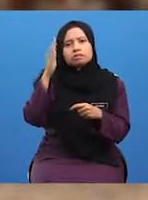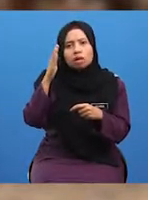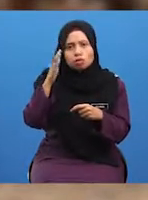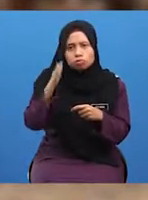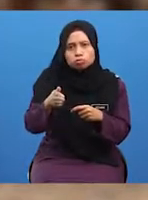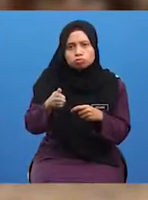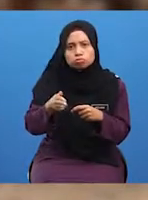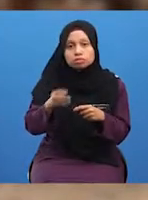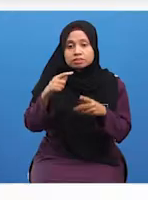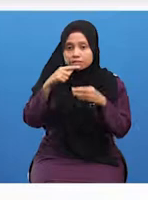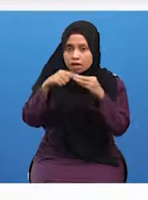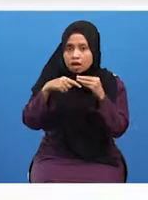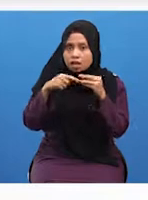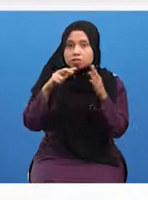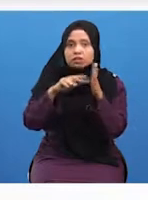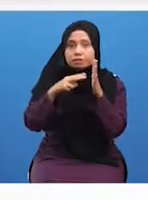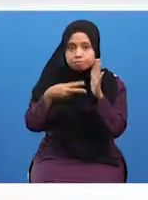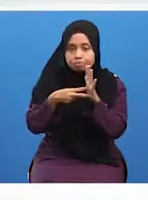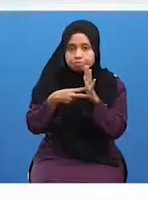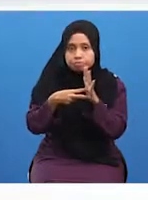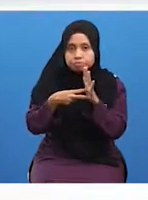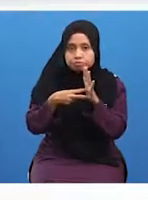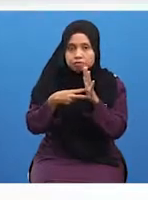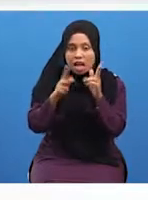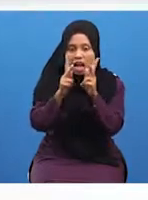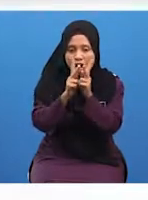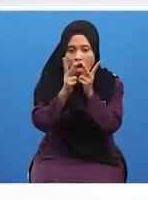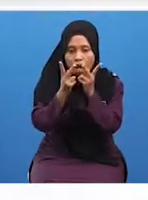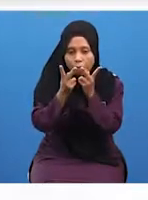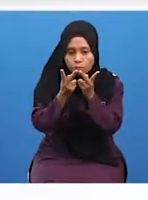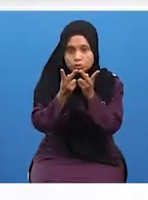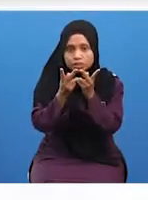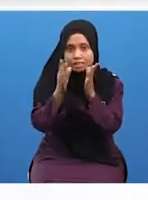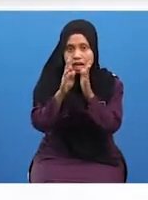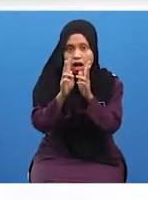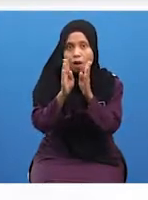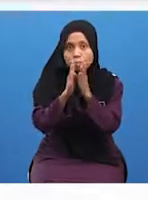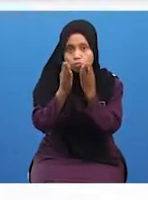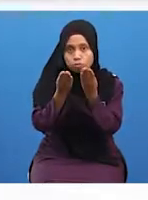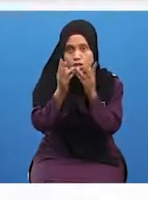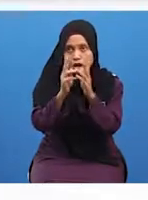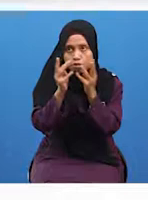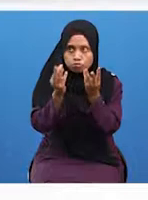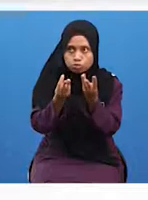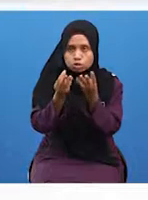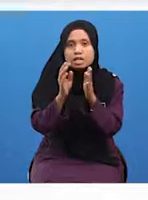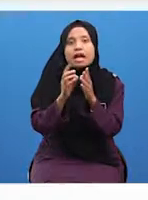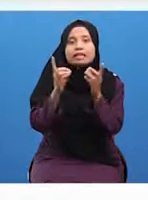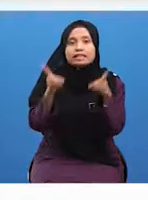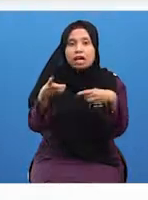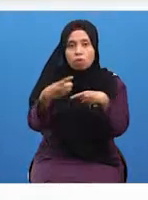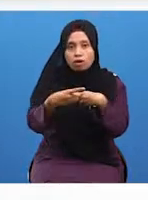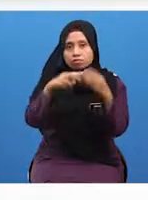konsep tersebut? Mengikut Kamus Dewan edisi keempat, Penerokaan